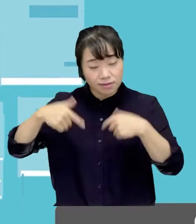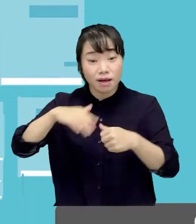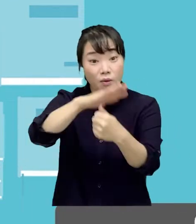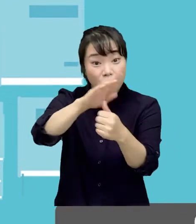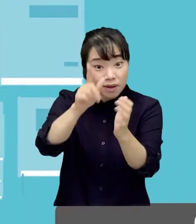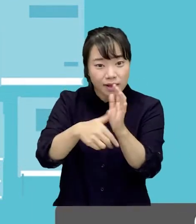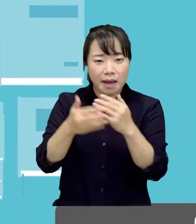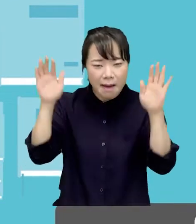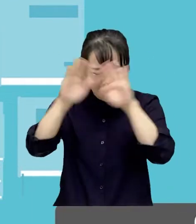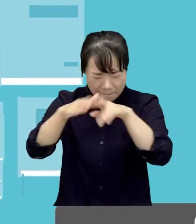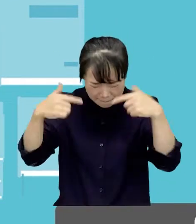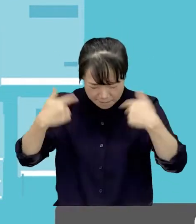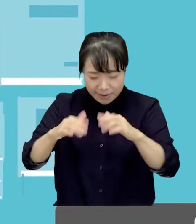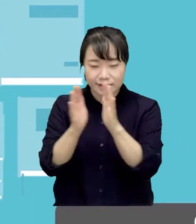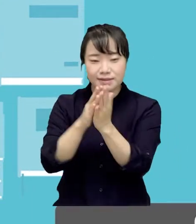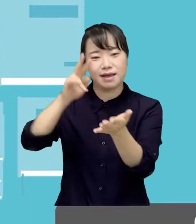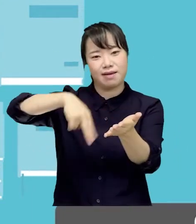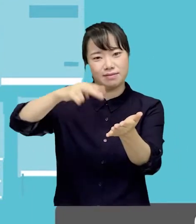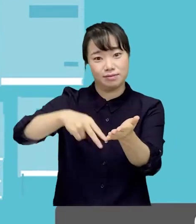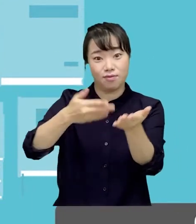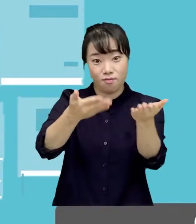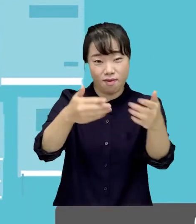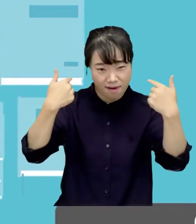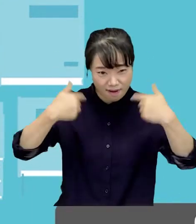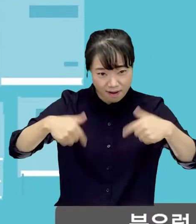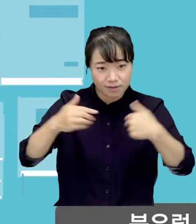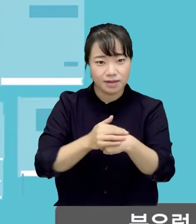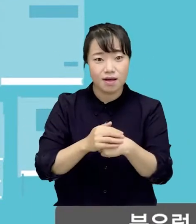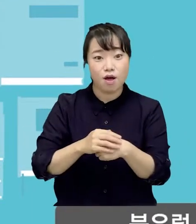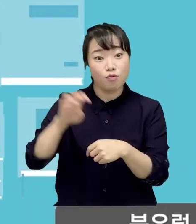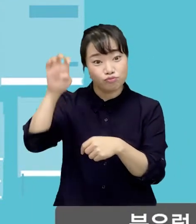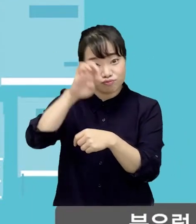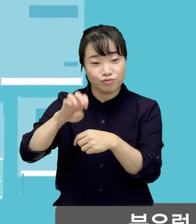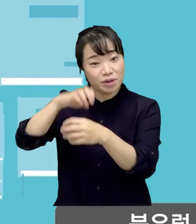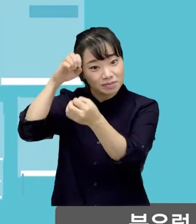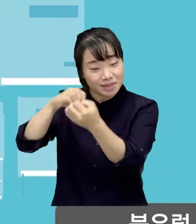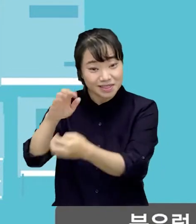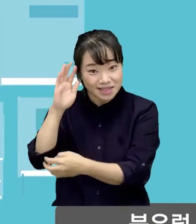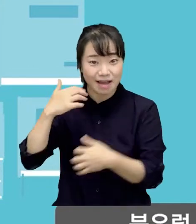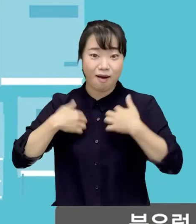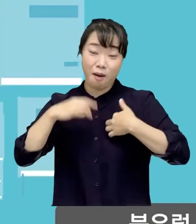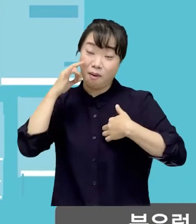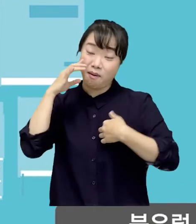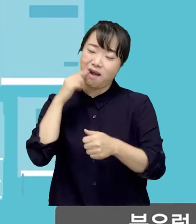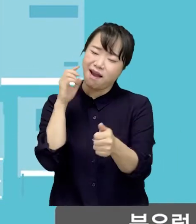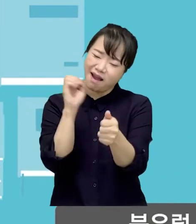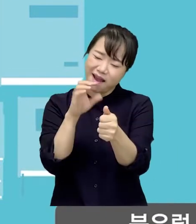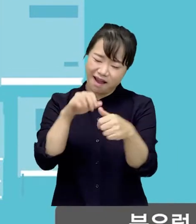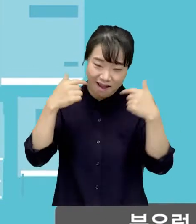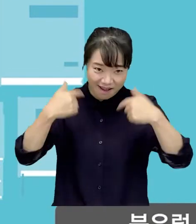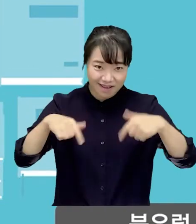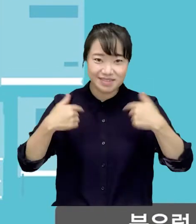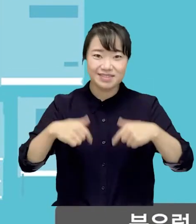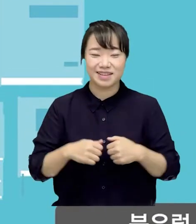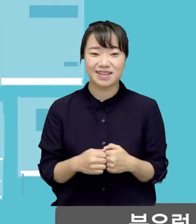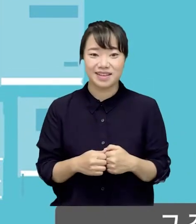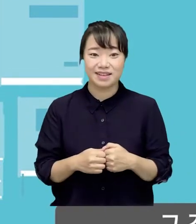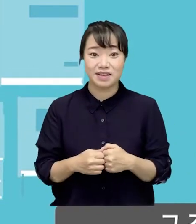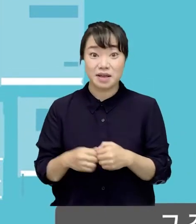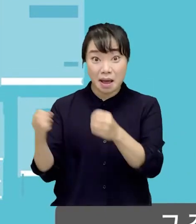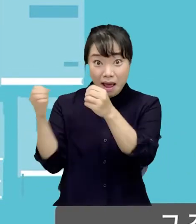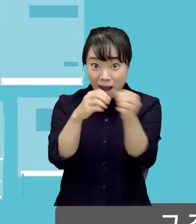시절 그에게 밤마다 책을 읽어주었고 북유럽 신화, 민담 등의 재미있는 이야기를 들려주었다.